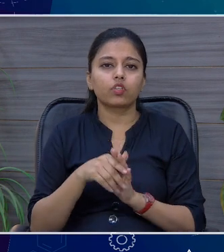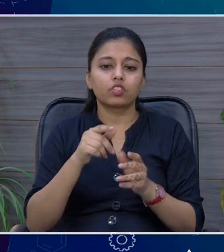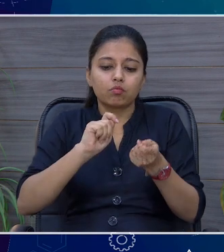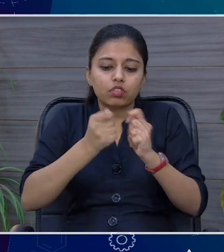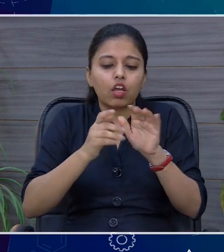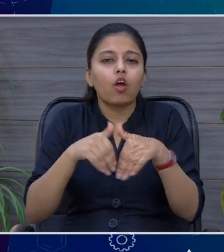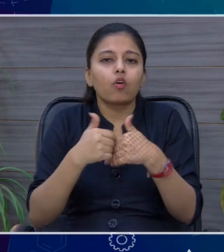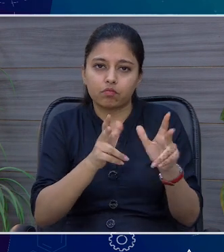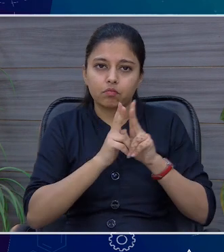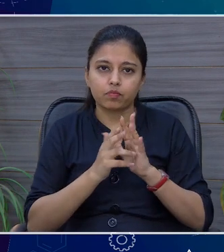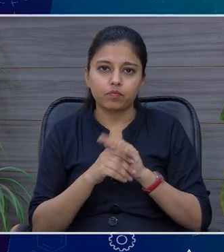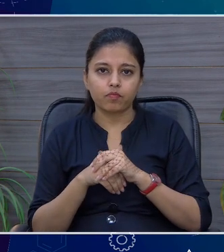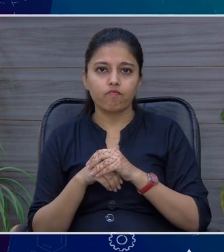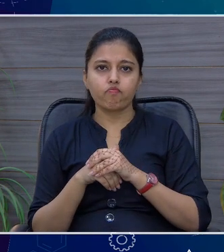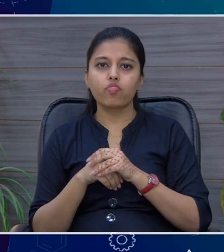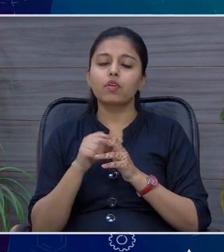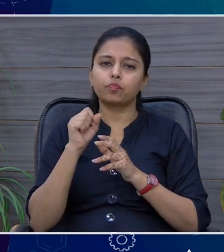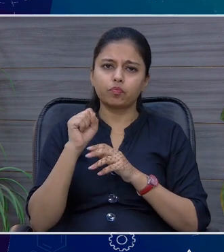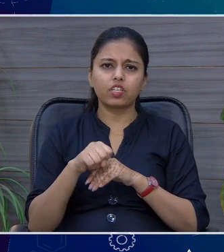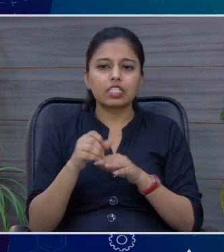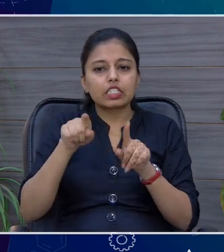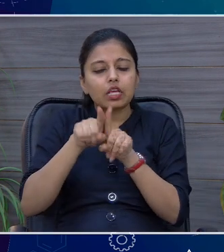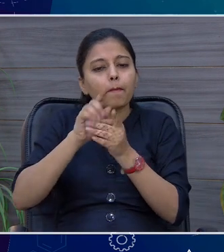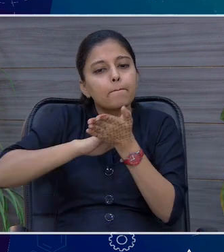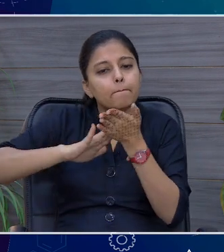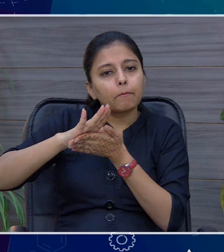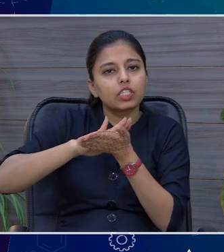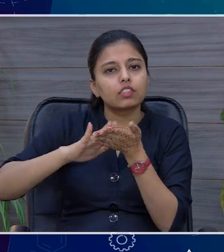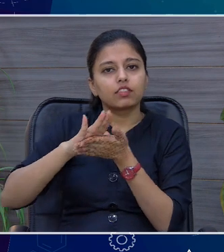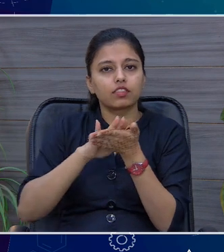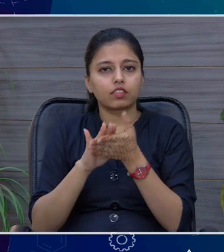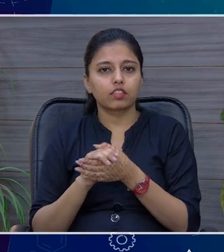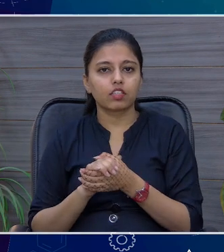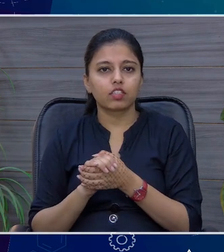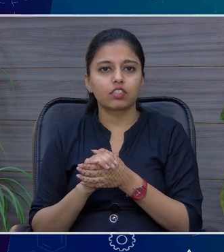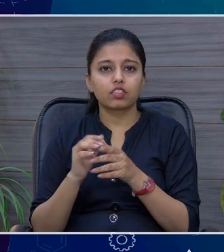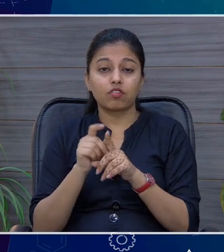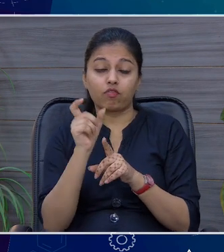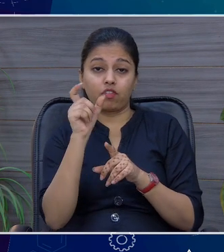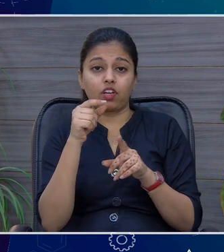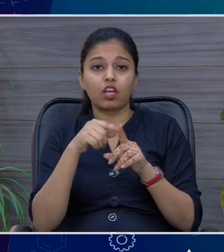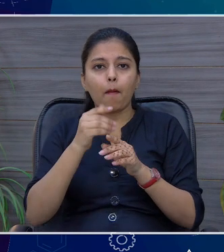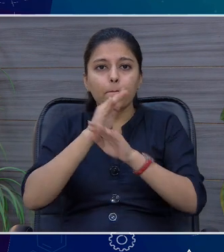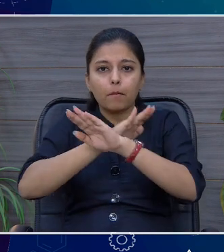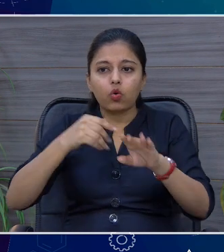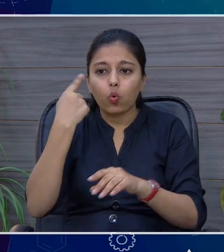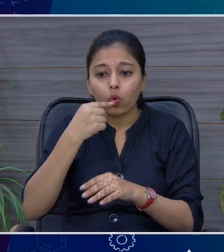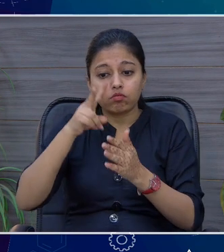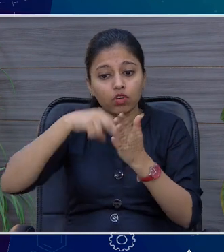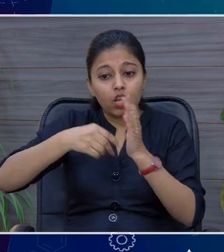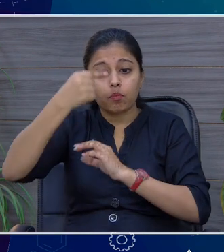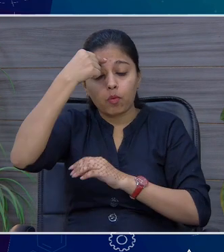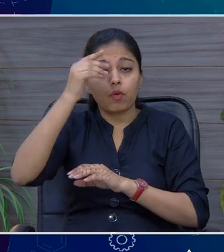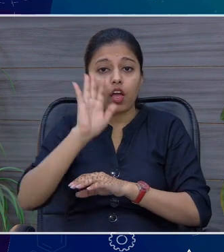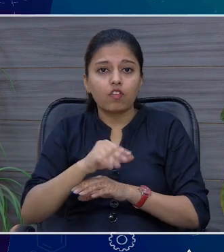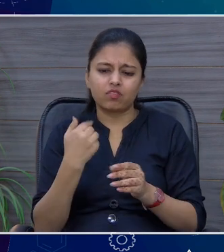करना चाहिए जी बहुत ही बेसिक सी चीज है डिसलेक्सिक जो किट्स होते हैं इंक्लोडिंग में जैसा कि इनों